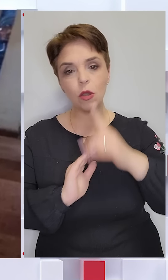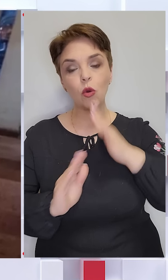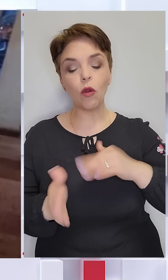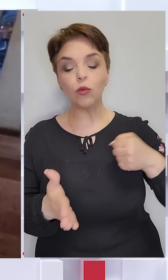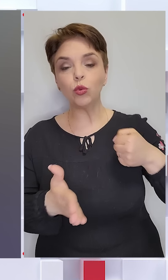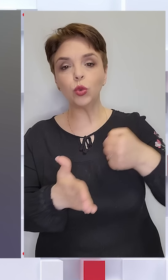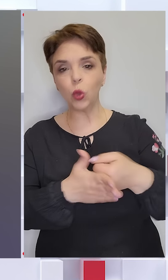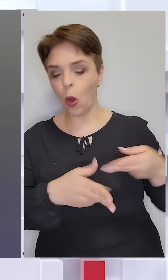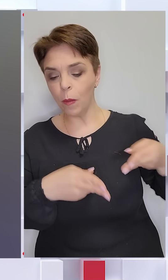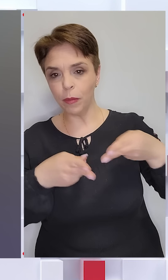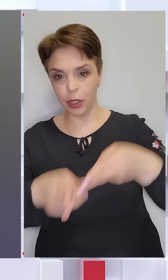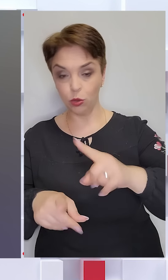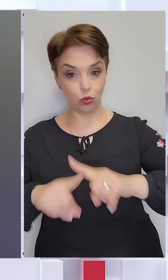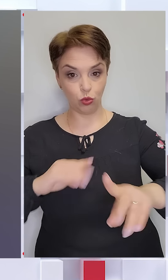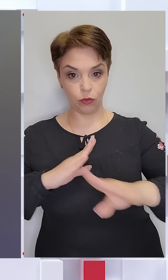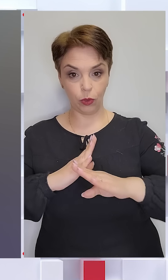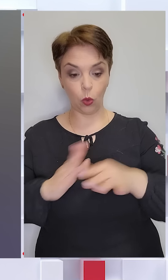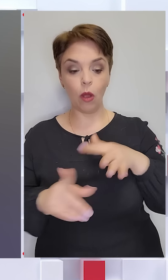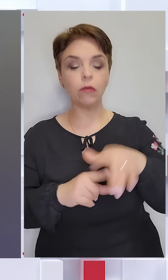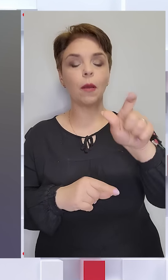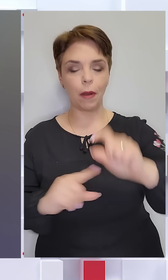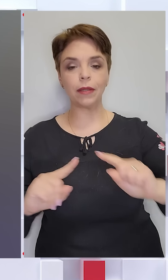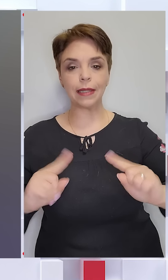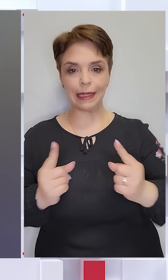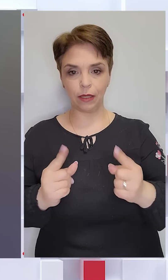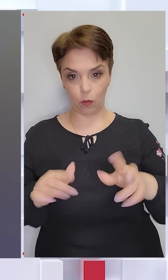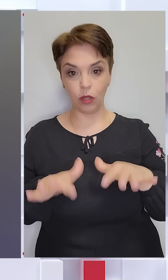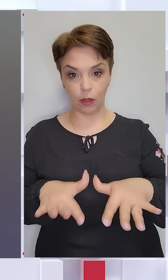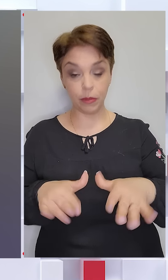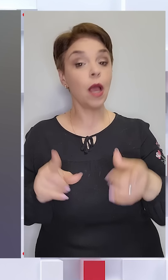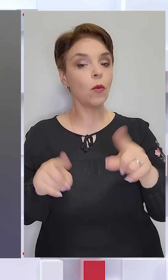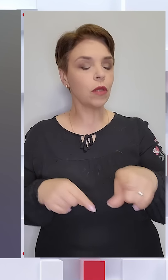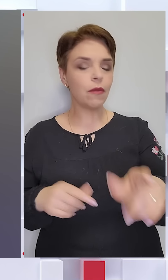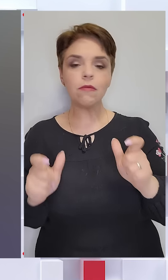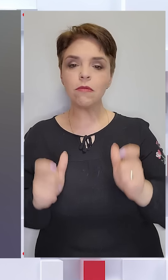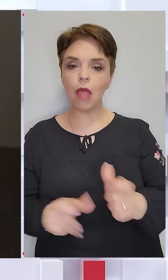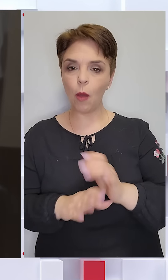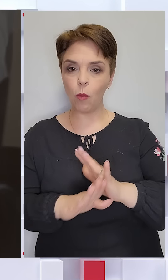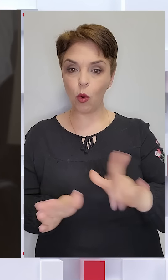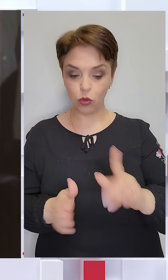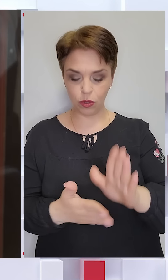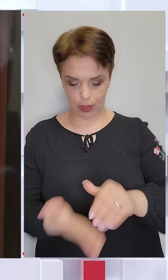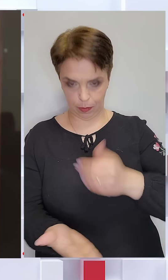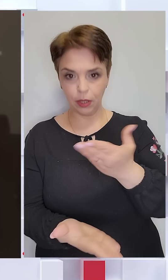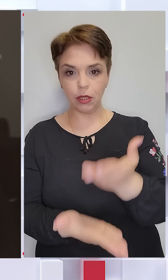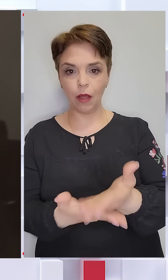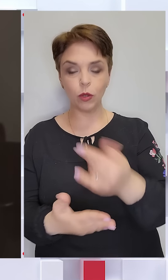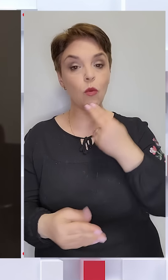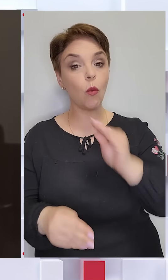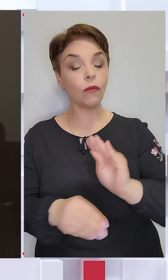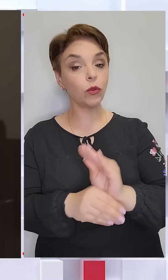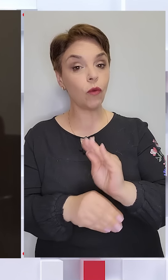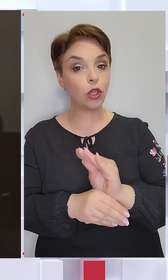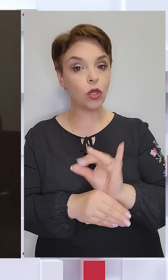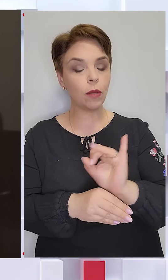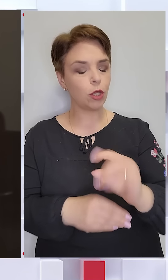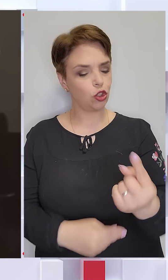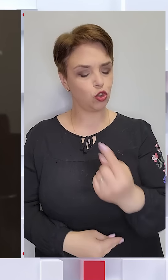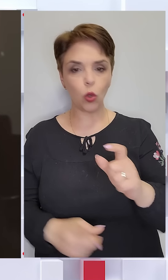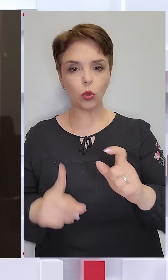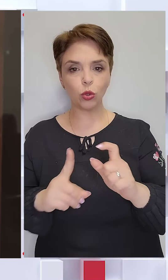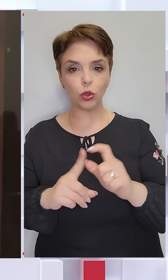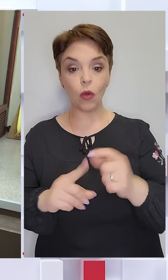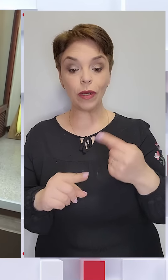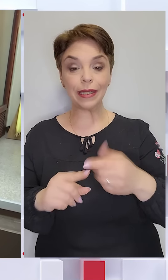ще до приїзду швидкої. Нападника затримали на місці. Проте він не погоджується із пред'явленими йому обвинуваченнями і жодного